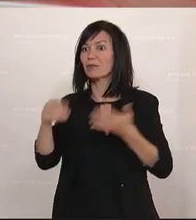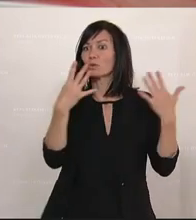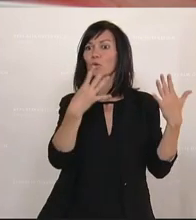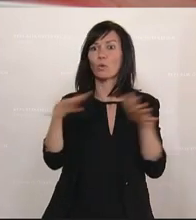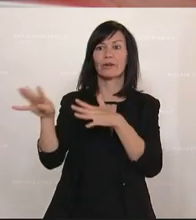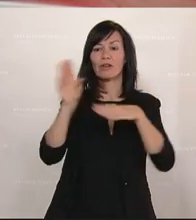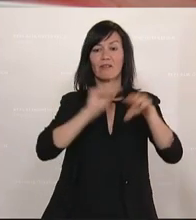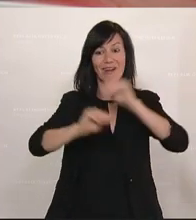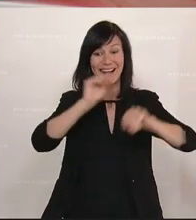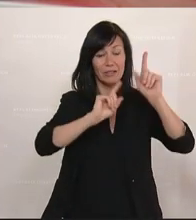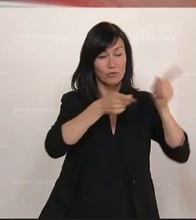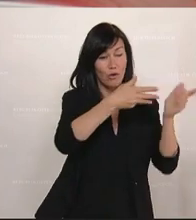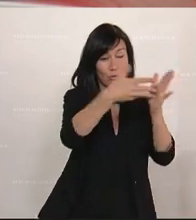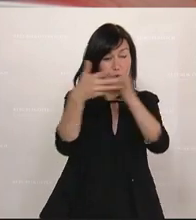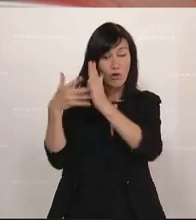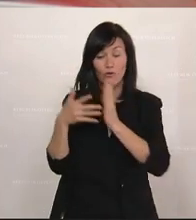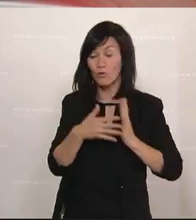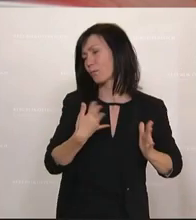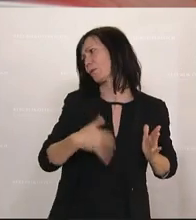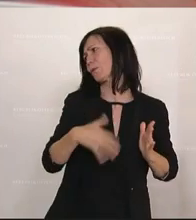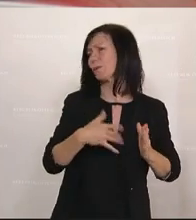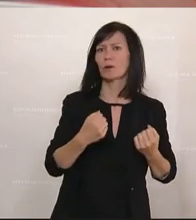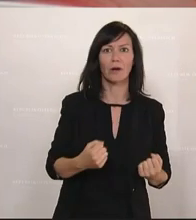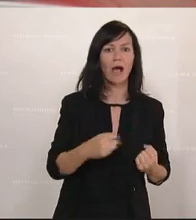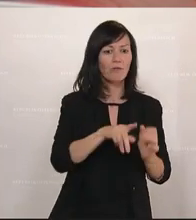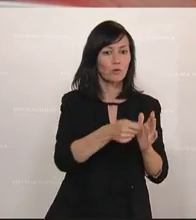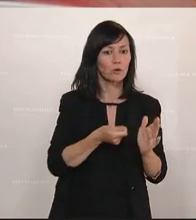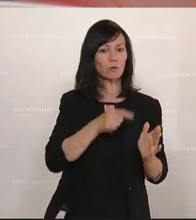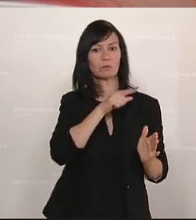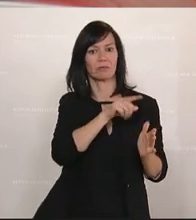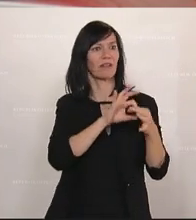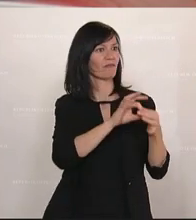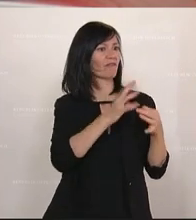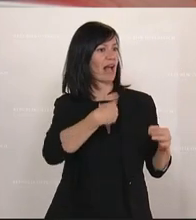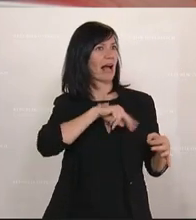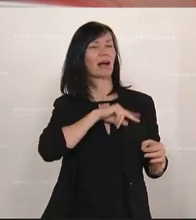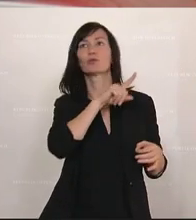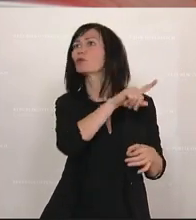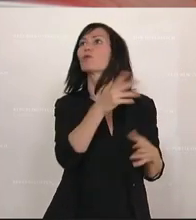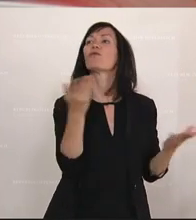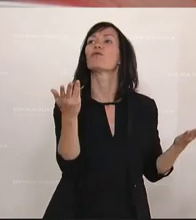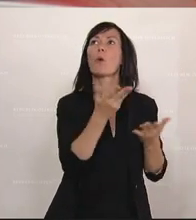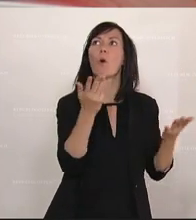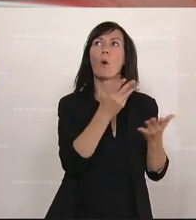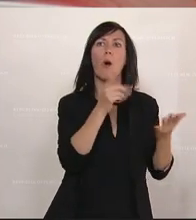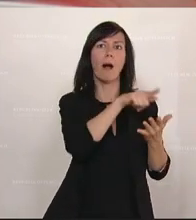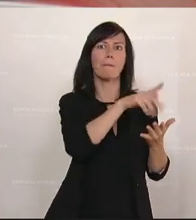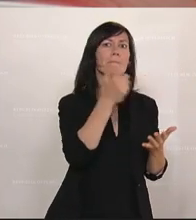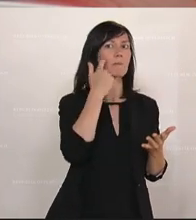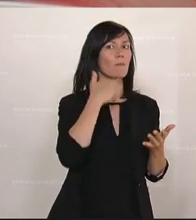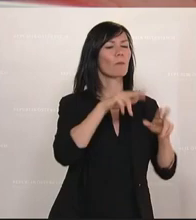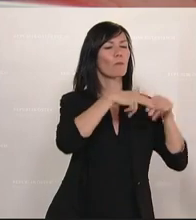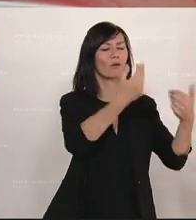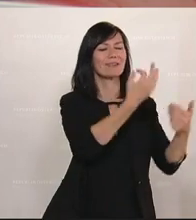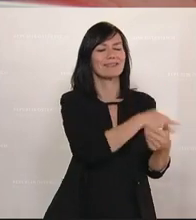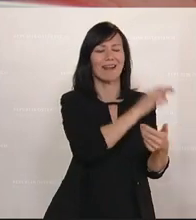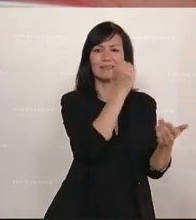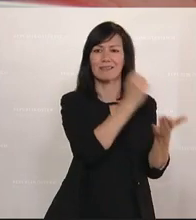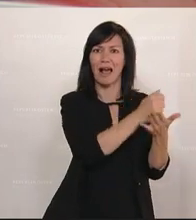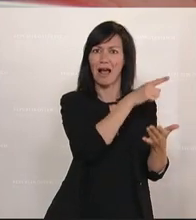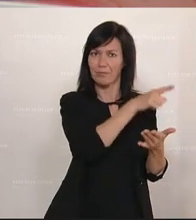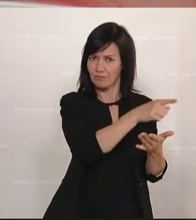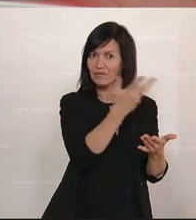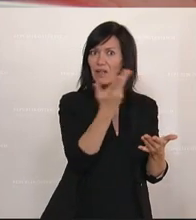überprüfen. Sofern diese Zahlungen im Vollzugsbereich des Bundeskanzleramtes bereits im Rahmen der parlamentarischen Interpellation zulässig